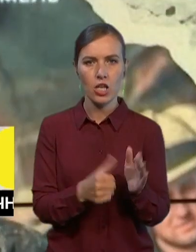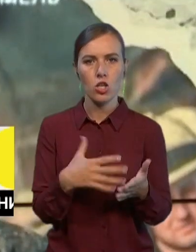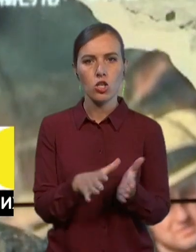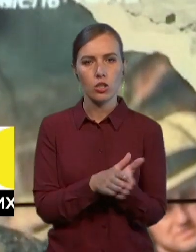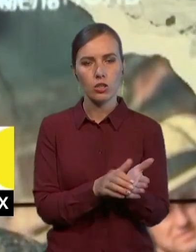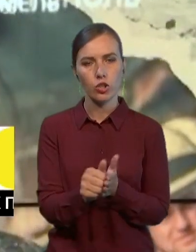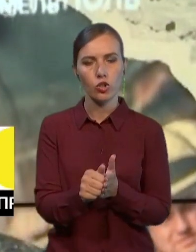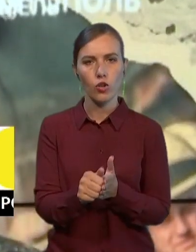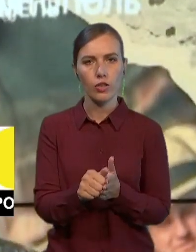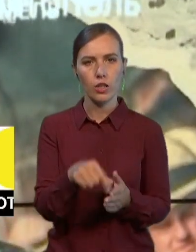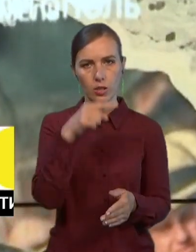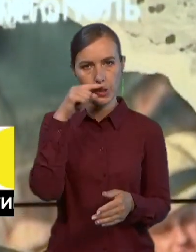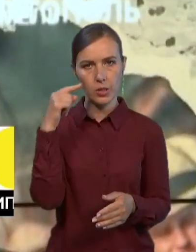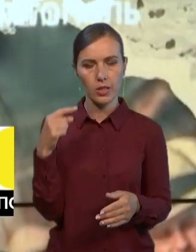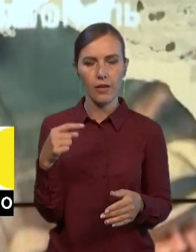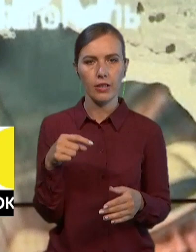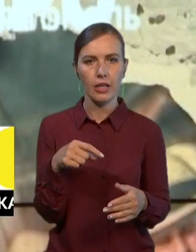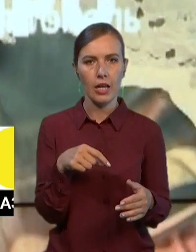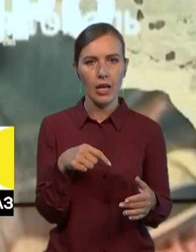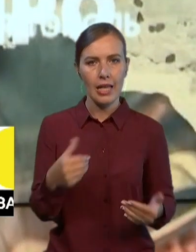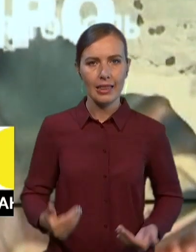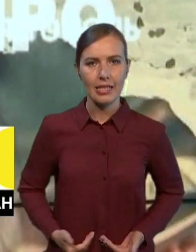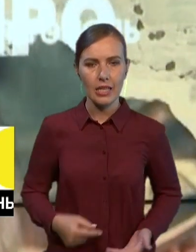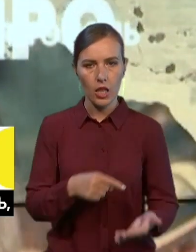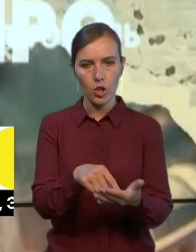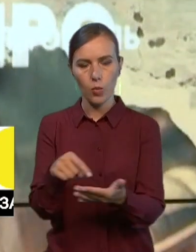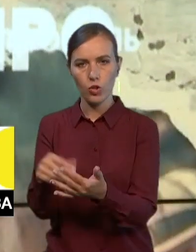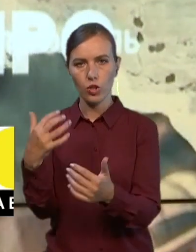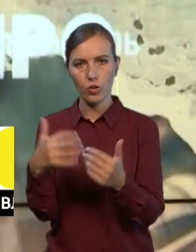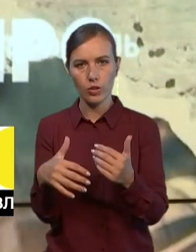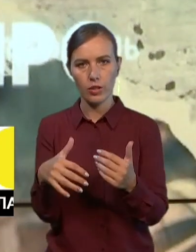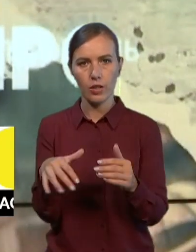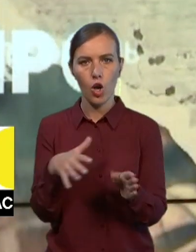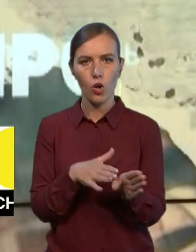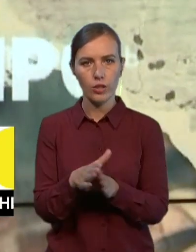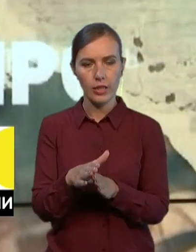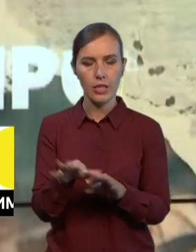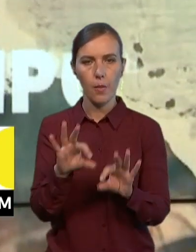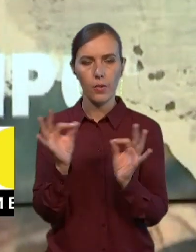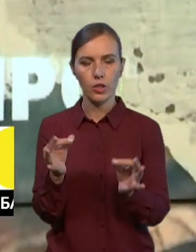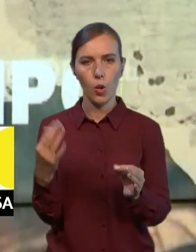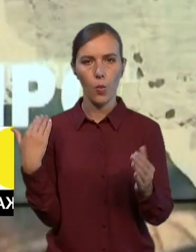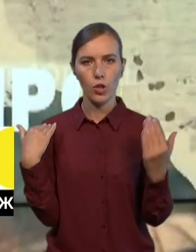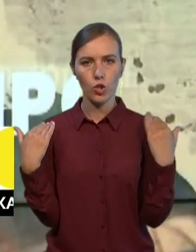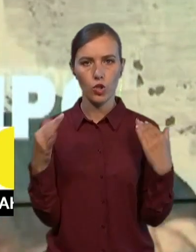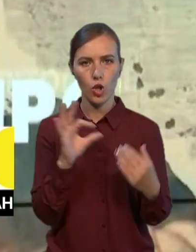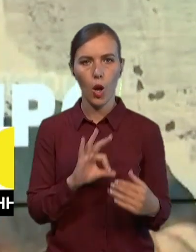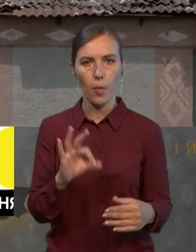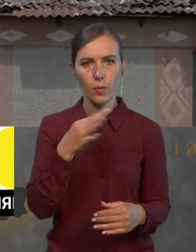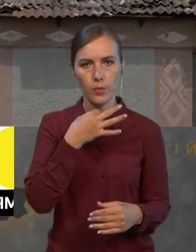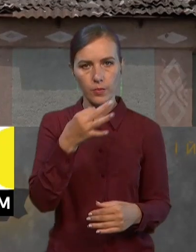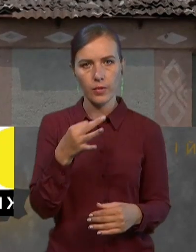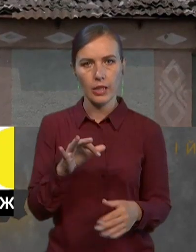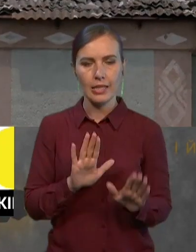населених пунктів Херсонщини в рамках реалізації проєкту «Пліч у пліч». Про це повідомив заступник керівника